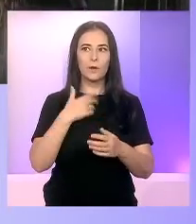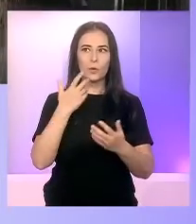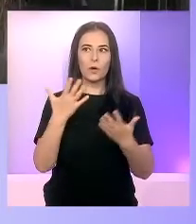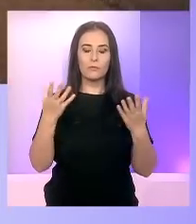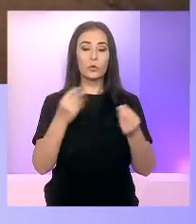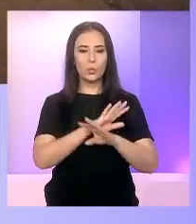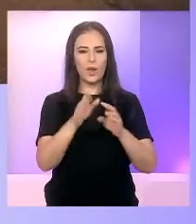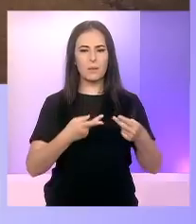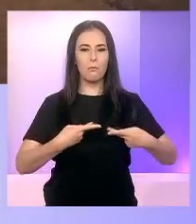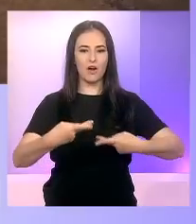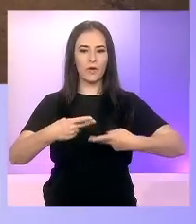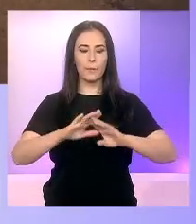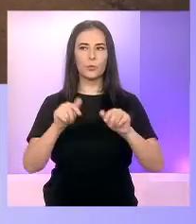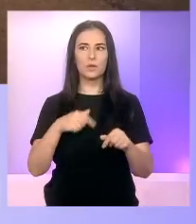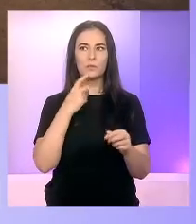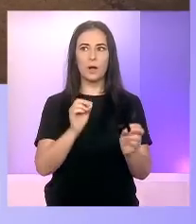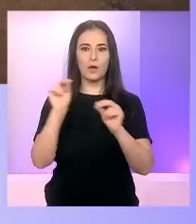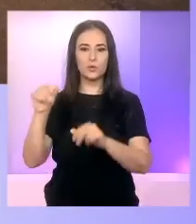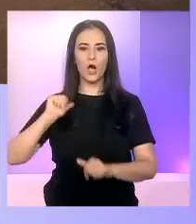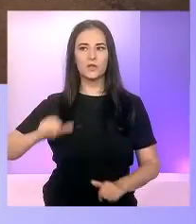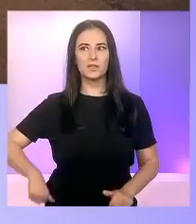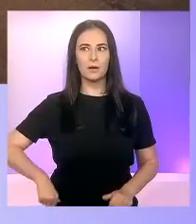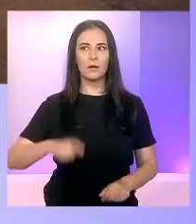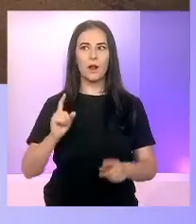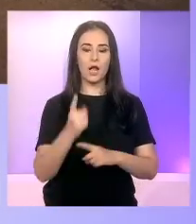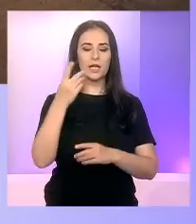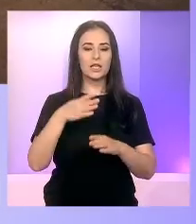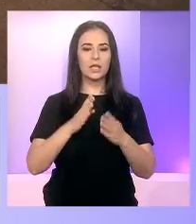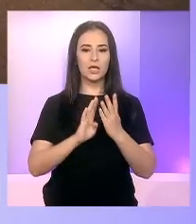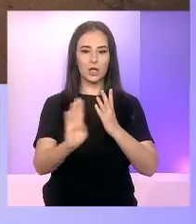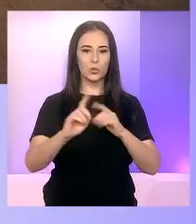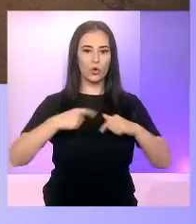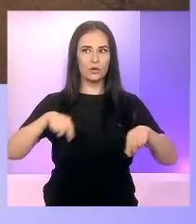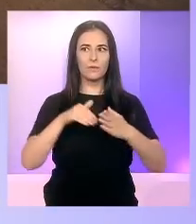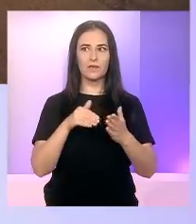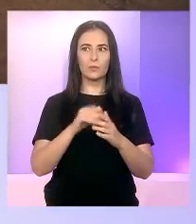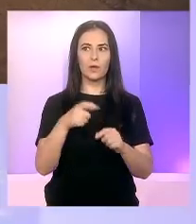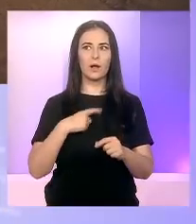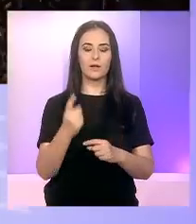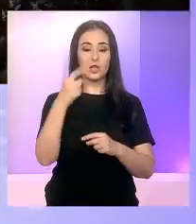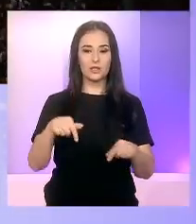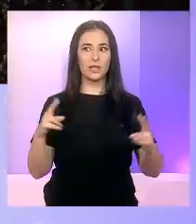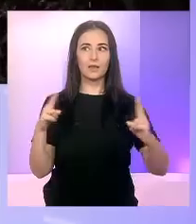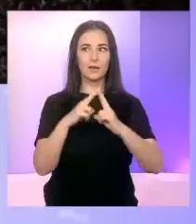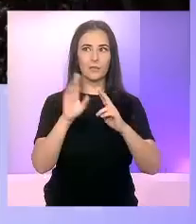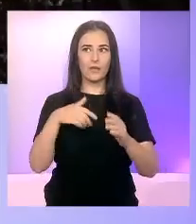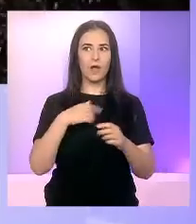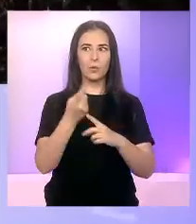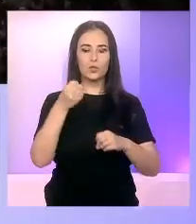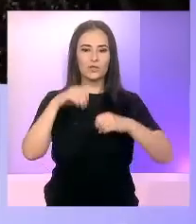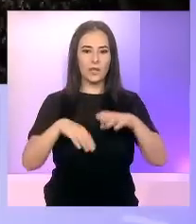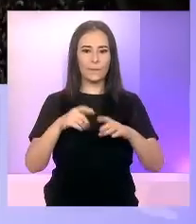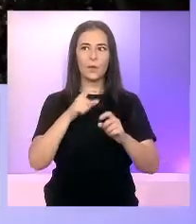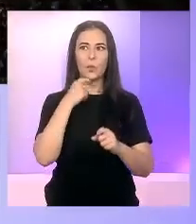angoraș și toată marfa ucraineană să verse prin portul Constanța, pentru că, la rândul nostru, noi trebuie să exportăm. Și cred că această întâlnire va avea semnul